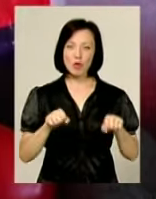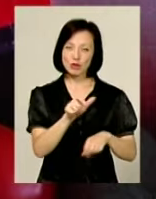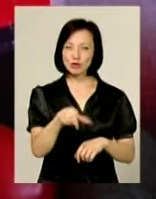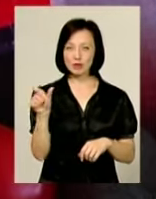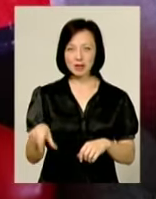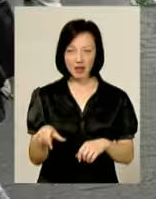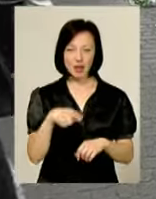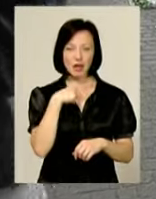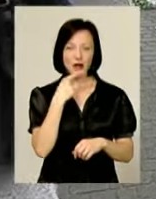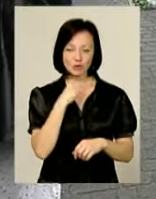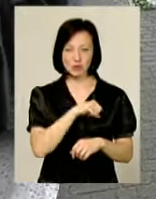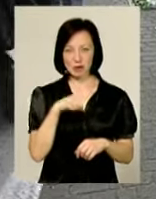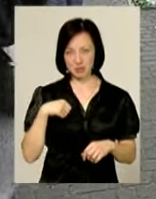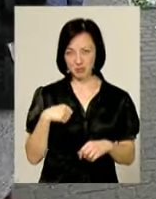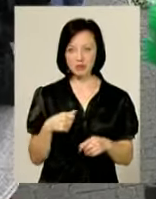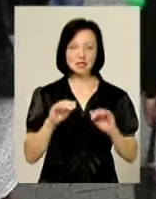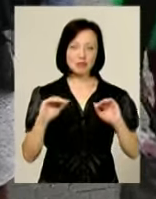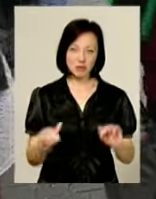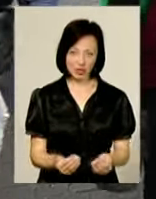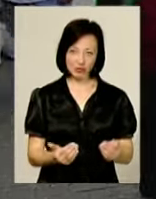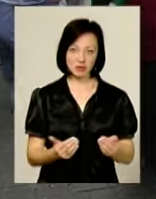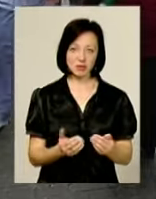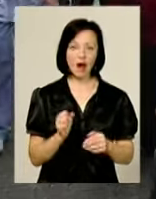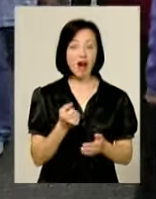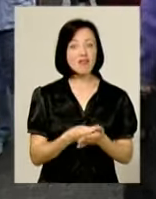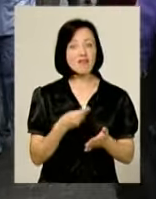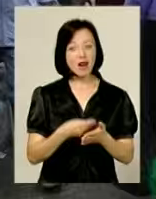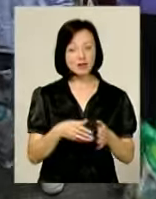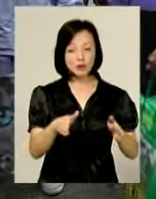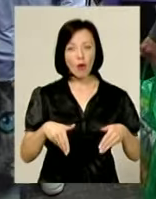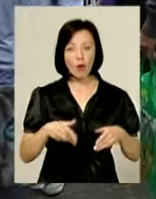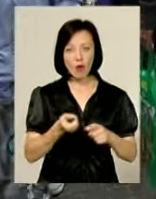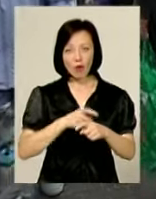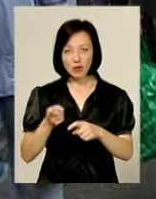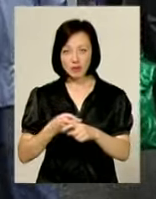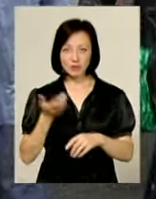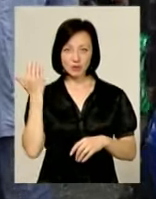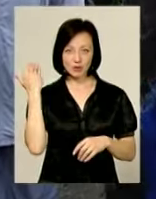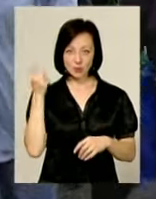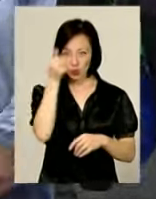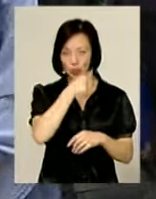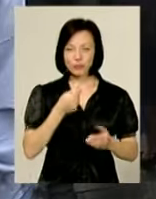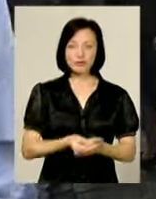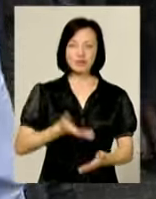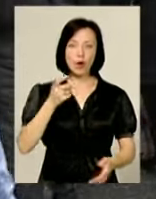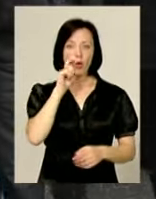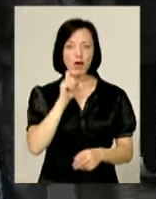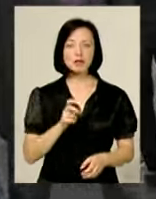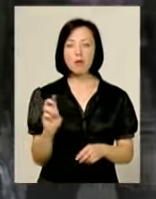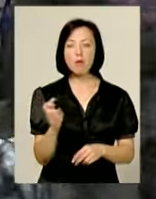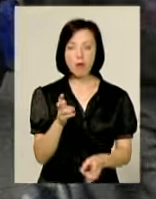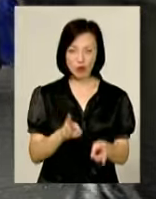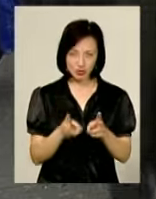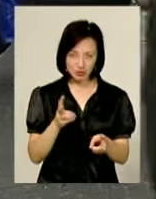громадян, як запевняють вони самі, у рази зменшилася. А вартість городини, порівняно з минулим роком, зросла. Український борщ теж,